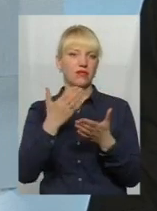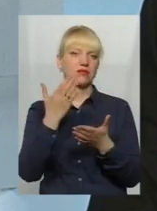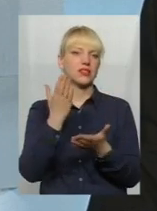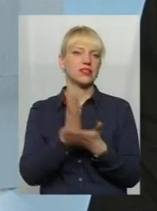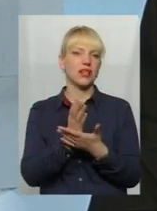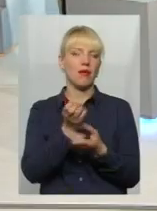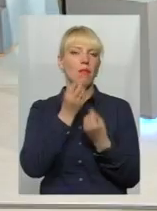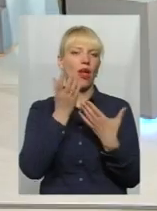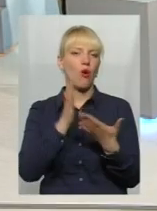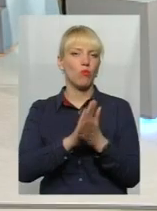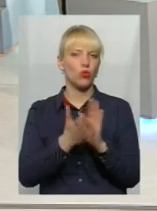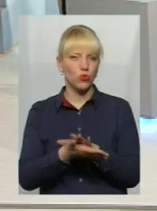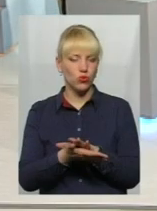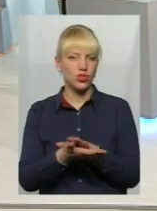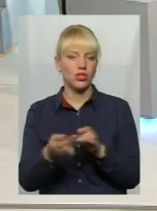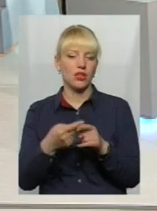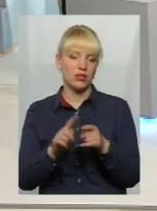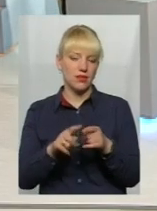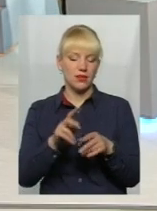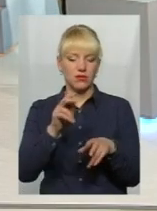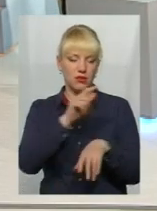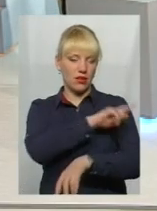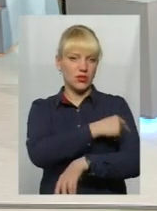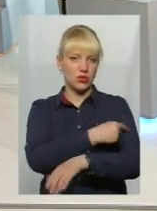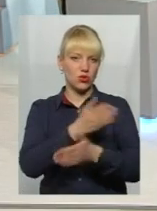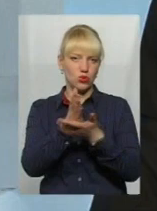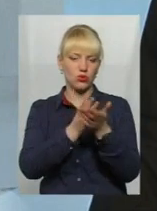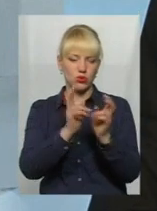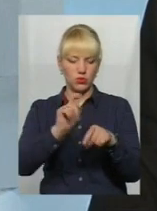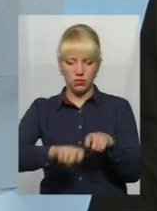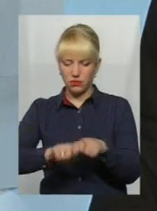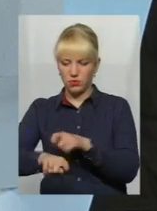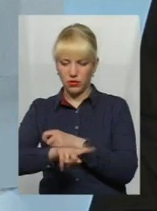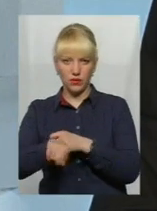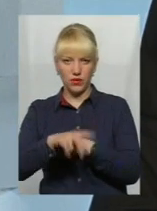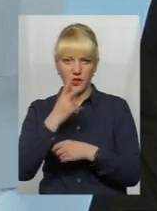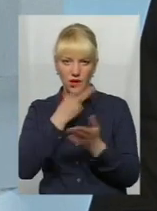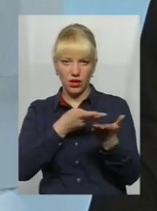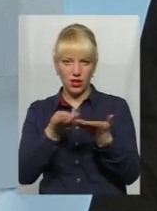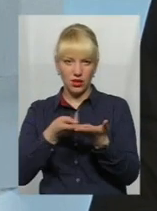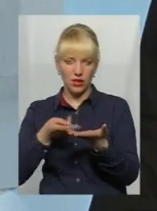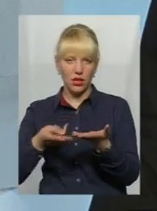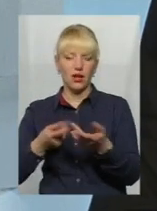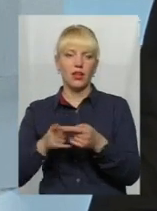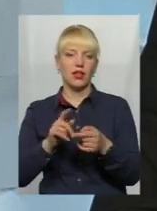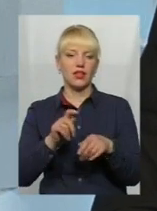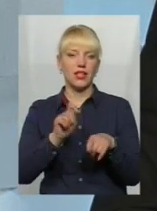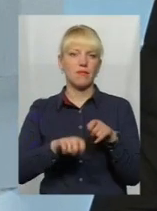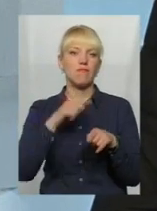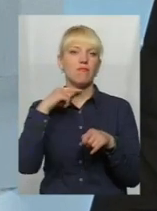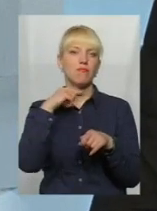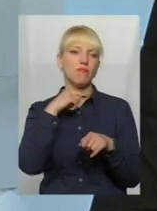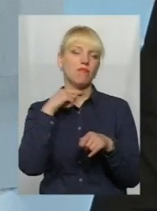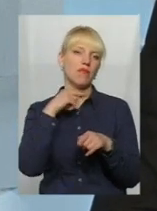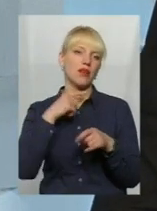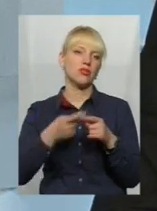Це все оперативно служба ветеринарна перевіряє, лаборатори витсан експертизи, проводить експертизу там м'ясо туші. І ця продукція,